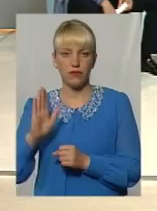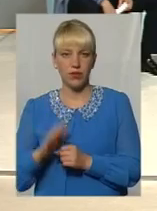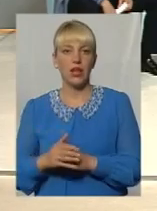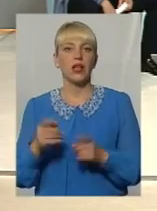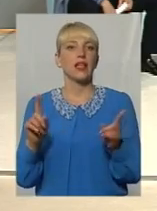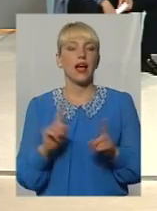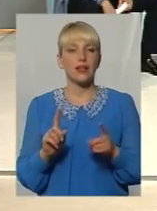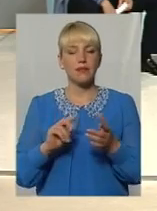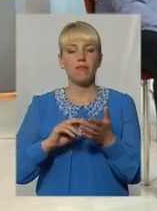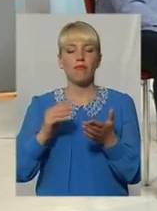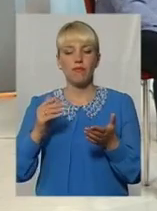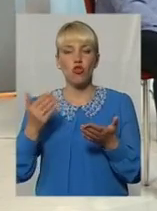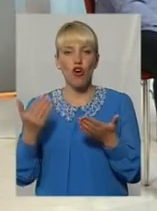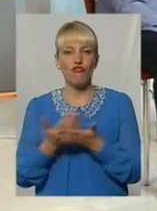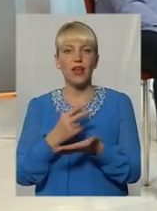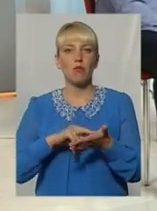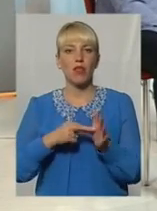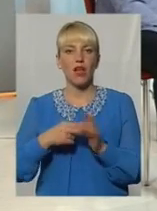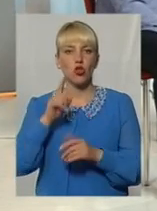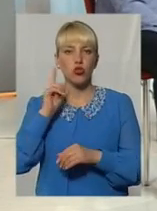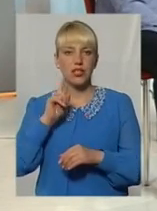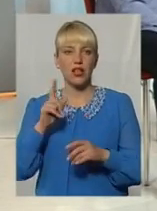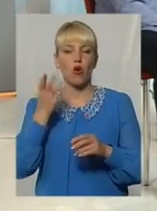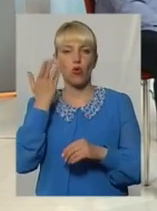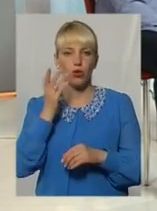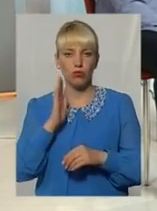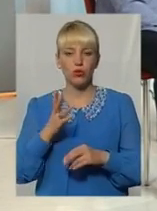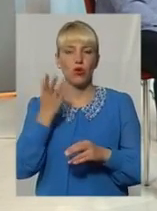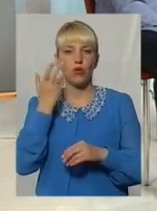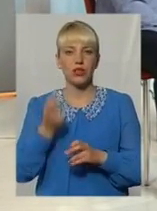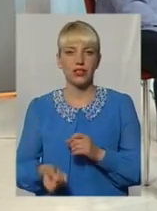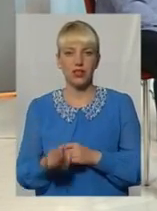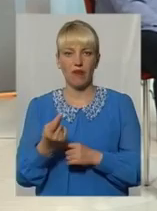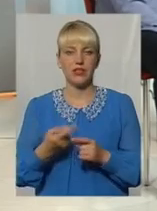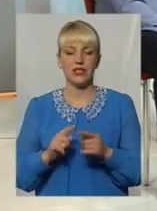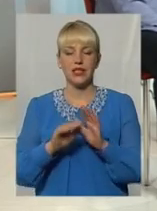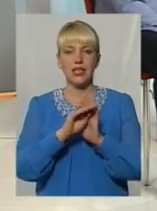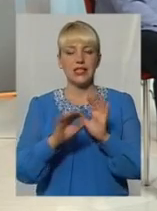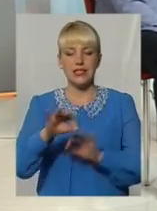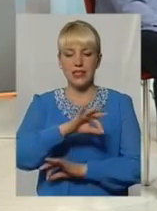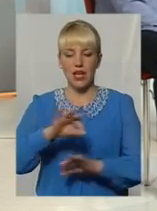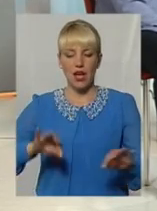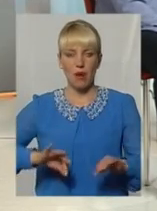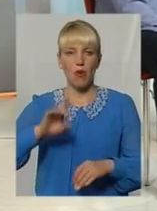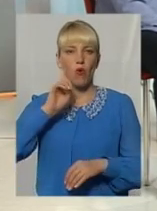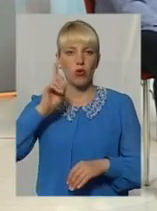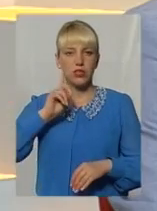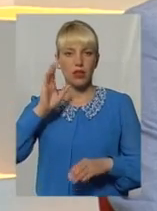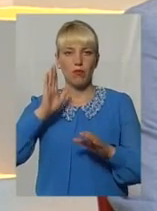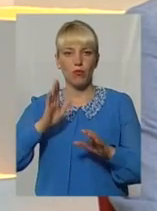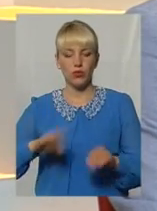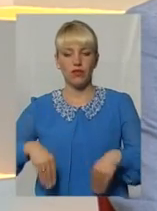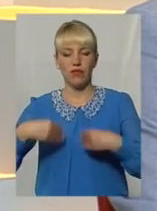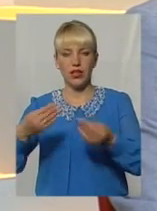Новий план озеленення. Коли він має бути? Коли він з'явиться? Схема озеленення, як я знаю, липня, вона буде винесена на